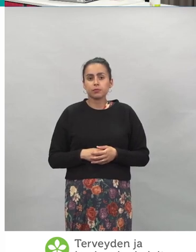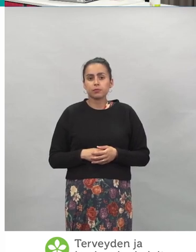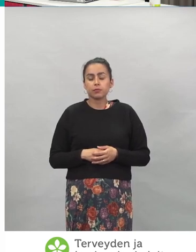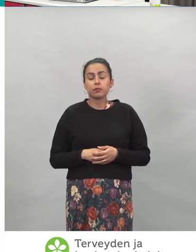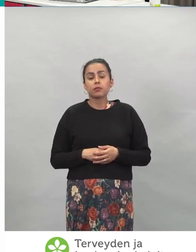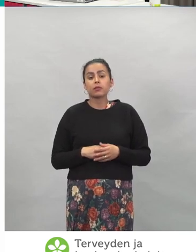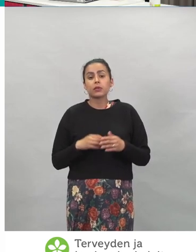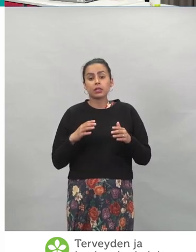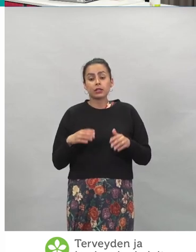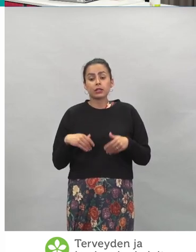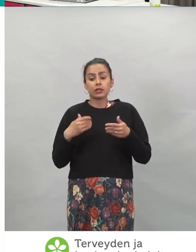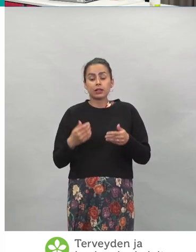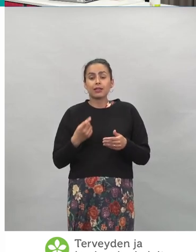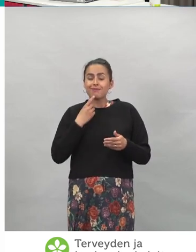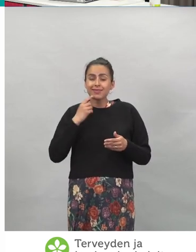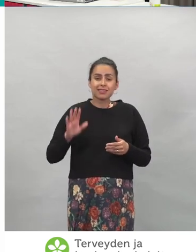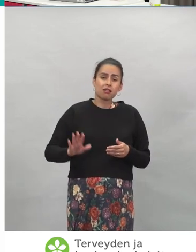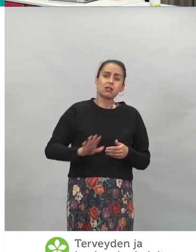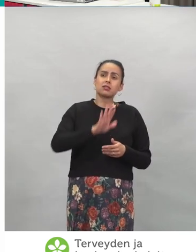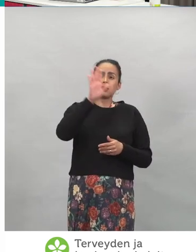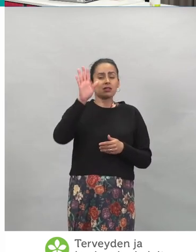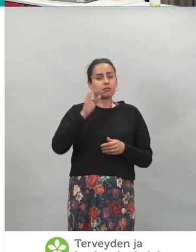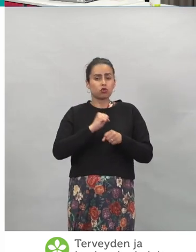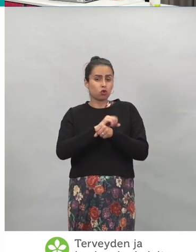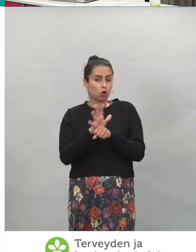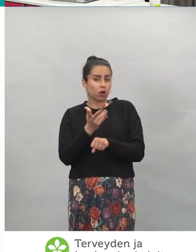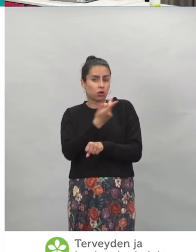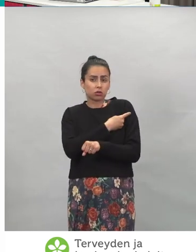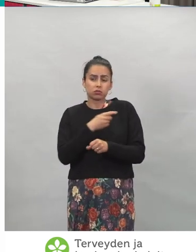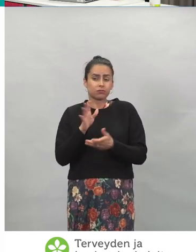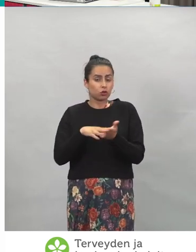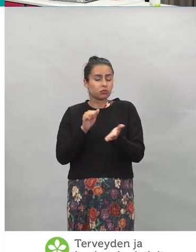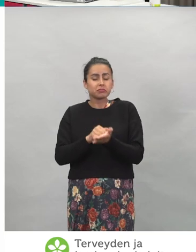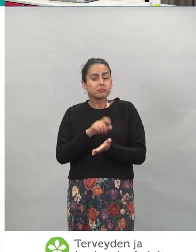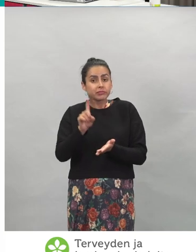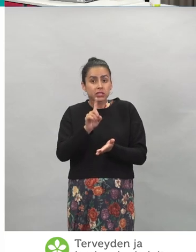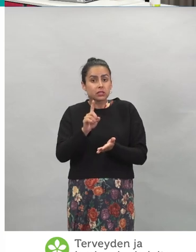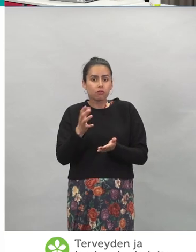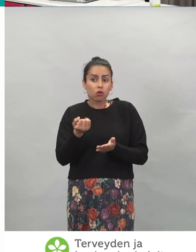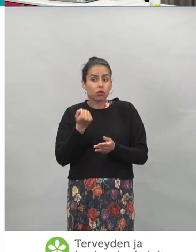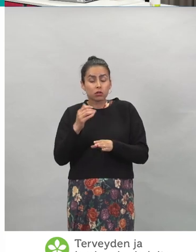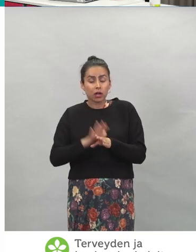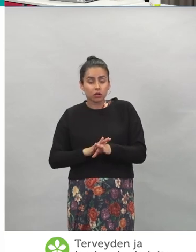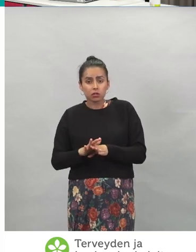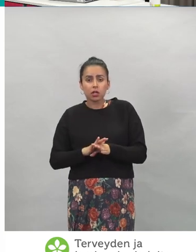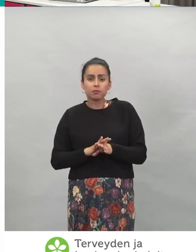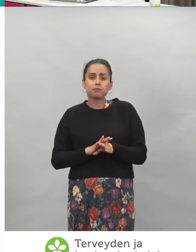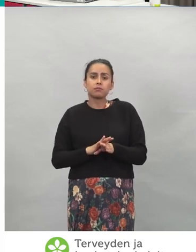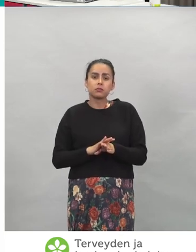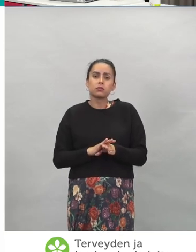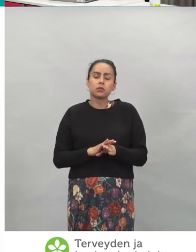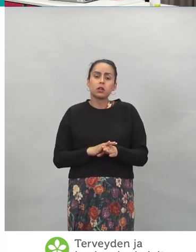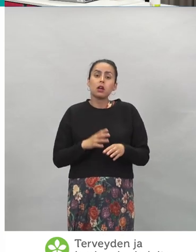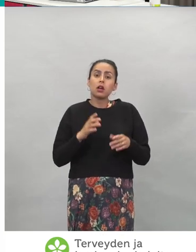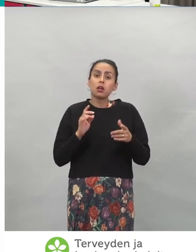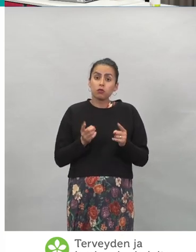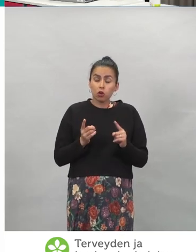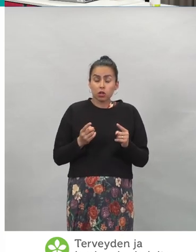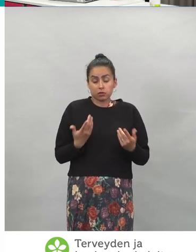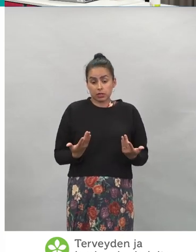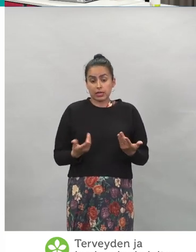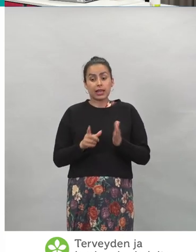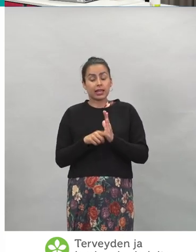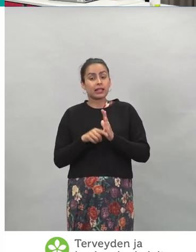No missä tätä kansallista koronatodistusta tällä hetkellä voi käyttää? On mahdollista, että tästä on jo tällä hetkellä